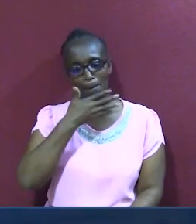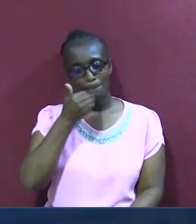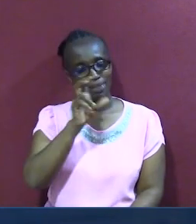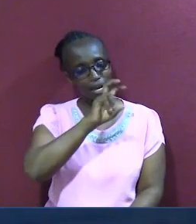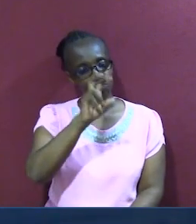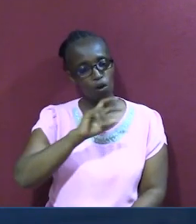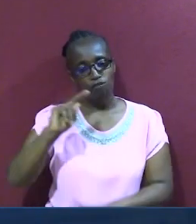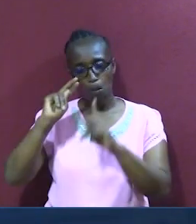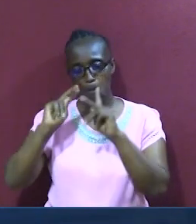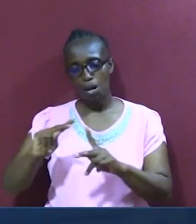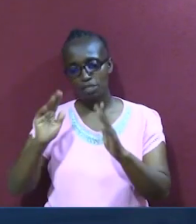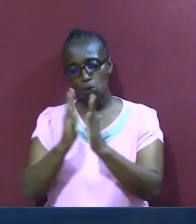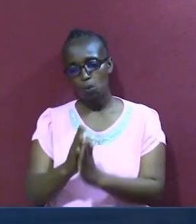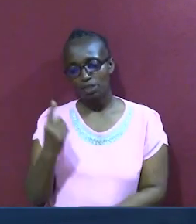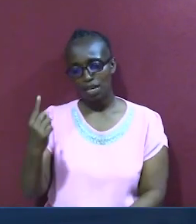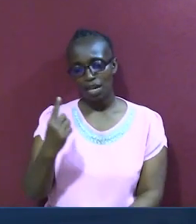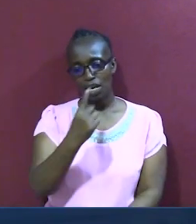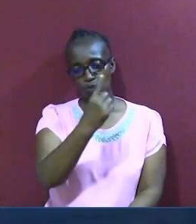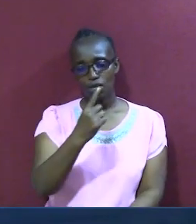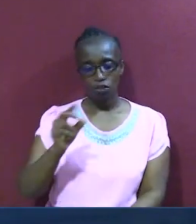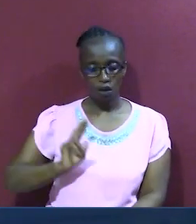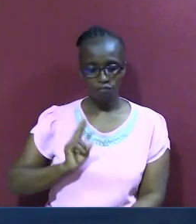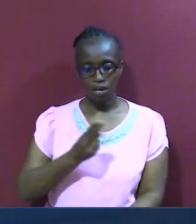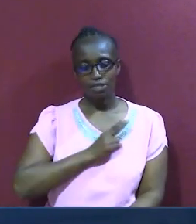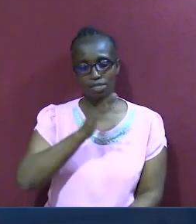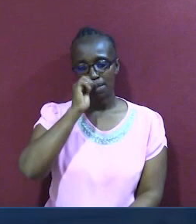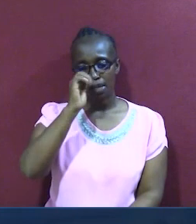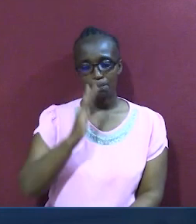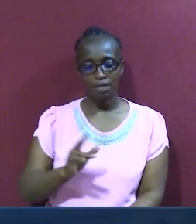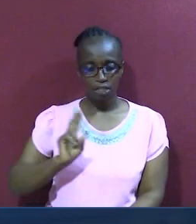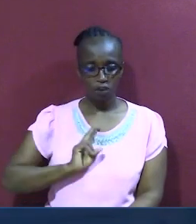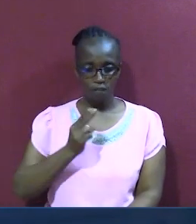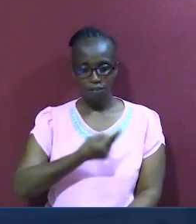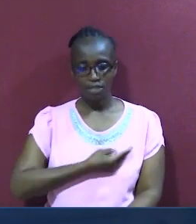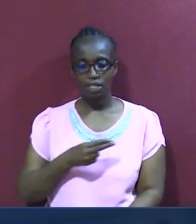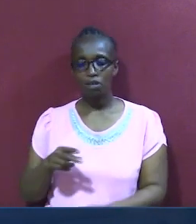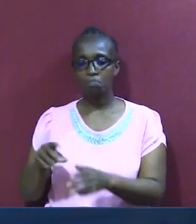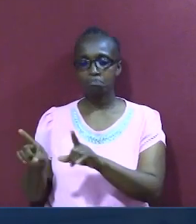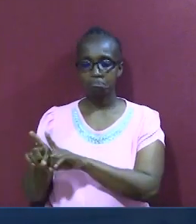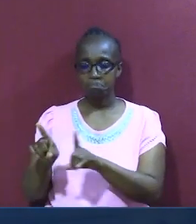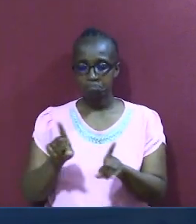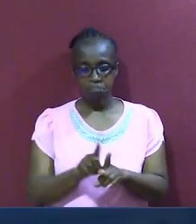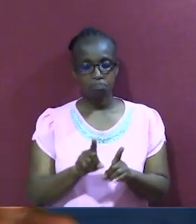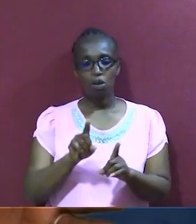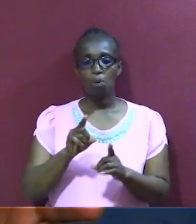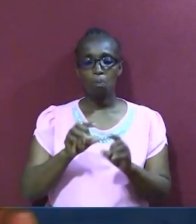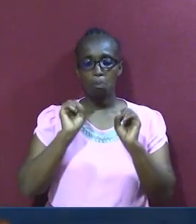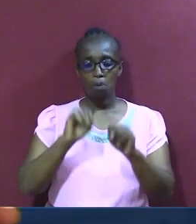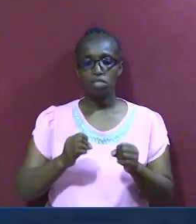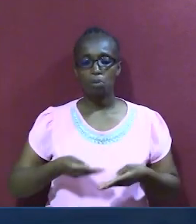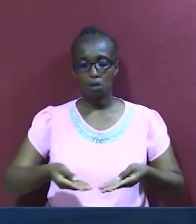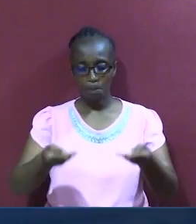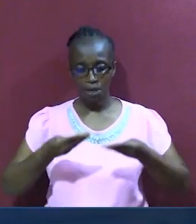mtu, na mbaraka za mwenyezi mungu, pia utaweza na kuzipokea, angalia ni wapi,